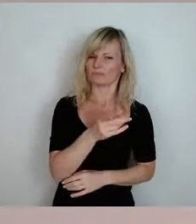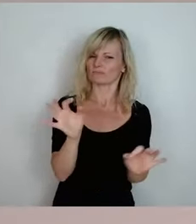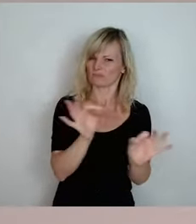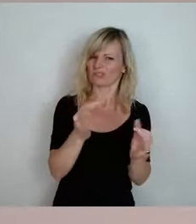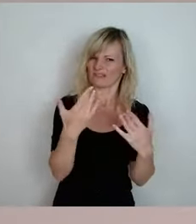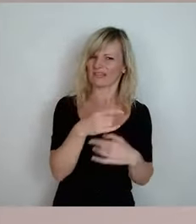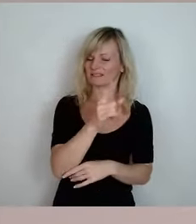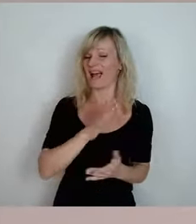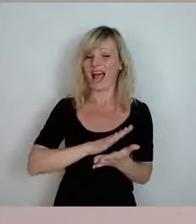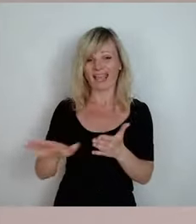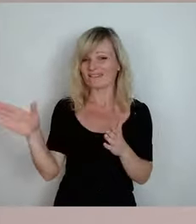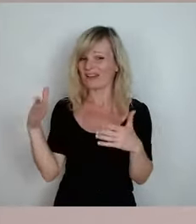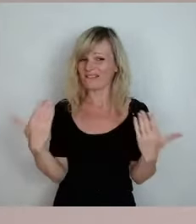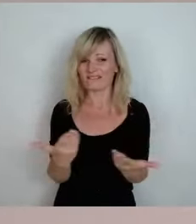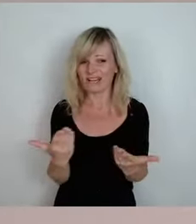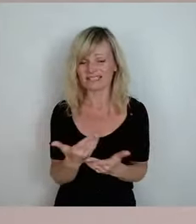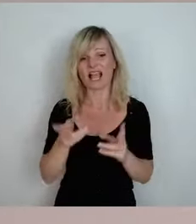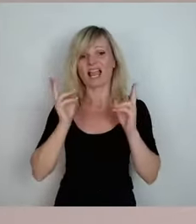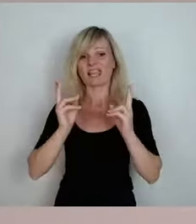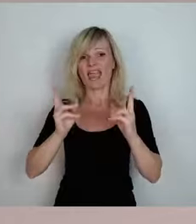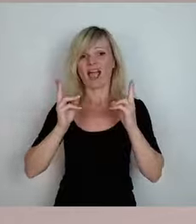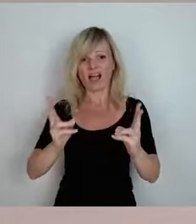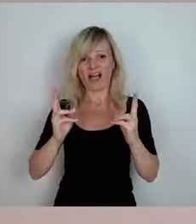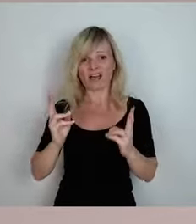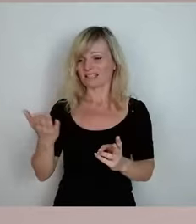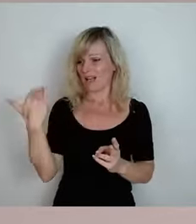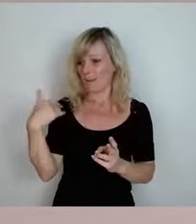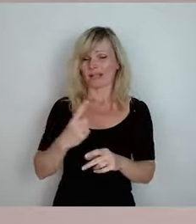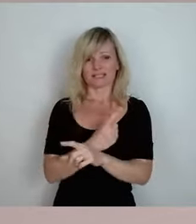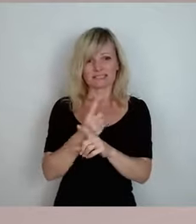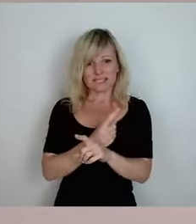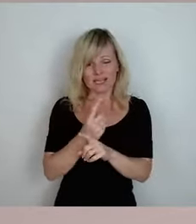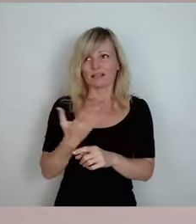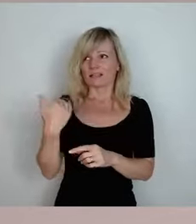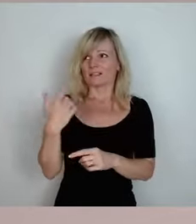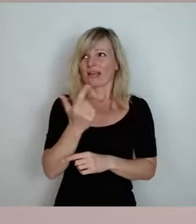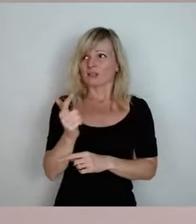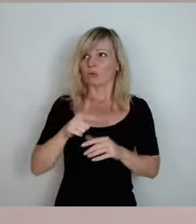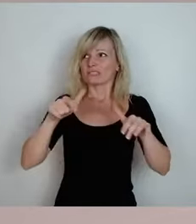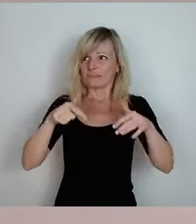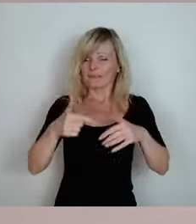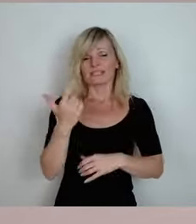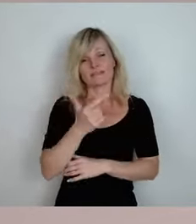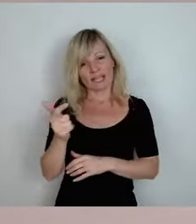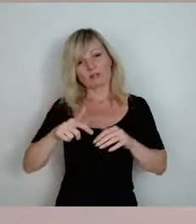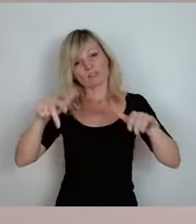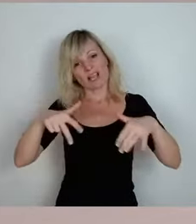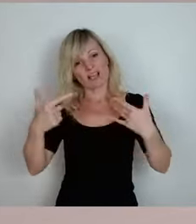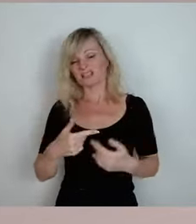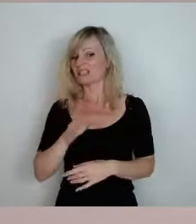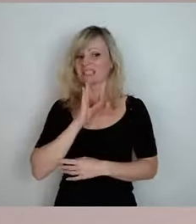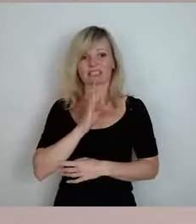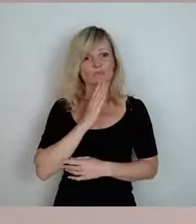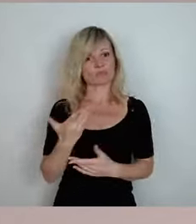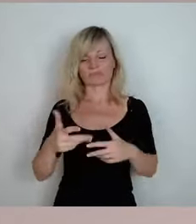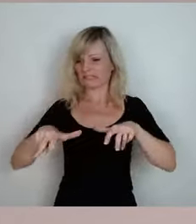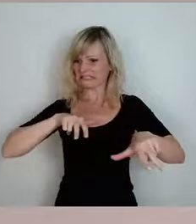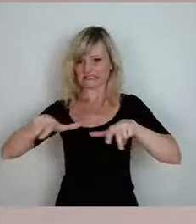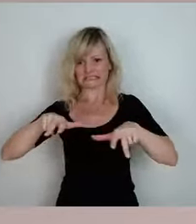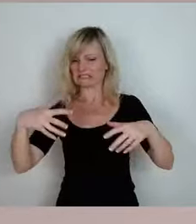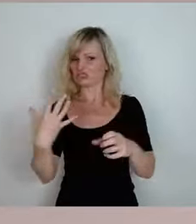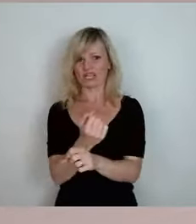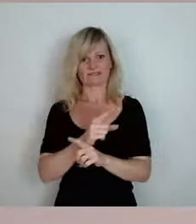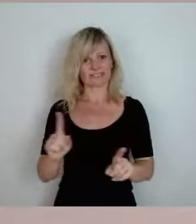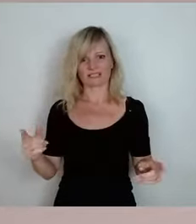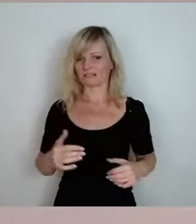Punkt bringen, die Lehrerversorgung war zu diesem Zeitpunkt 2017, 2018 nicht in den Griff zu kriegen. Wir haben einen riesigen